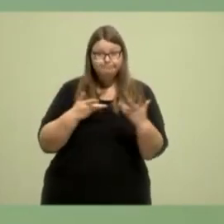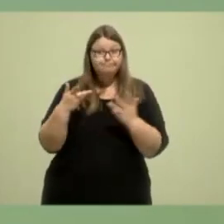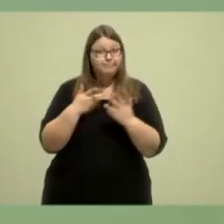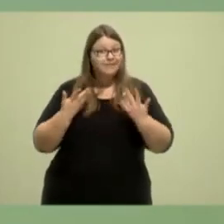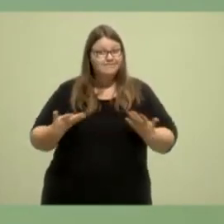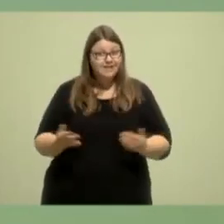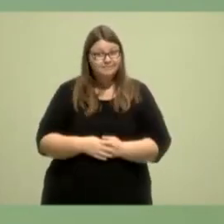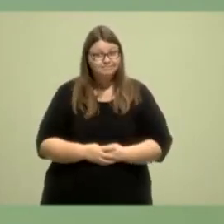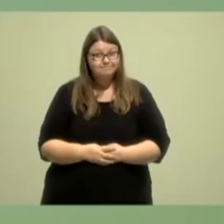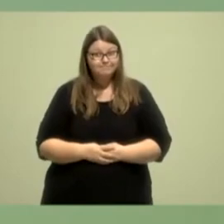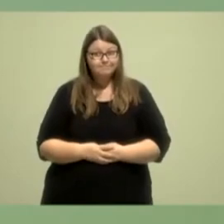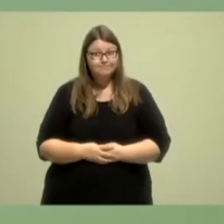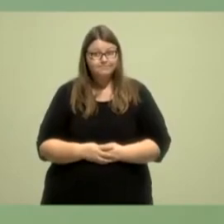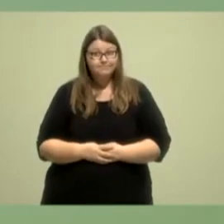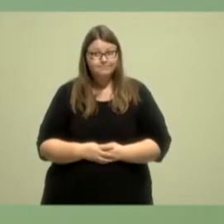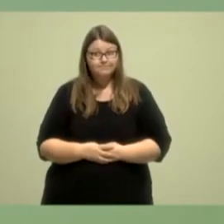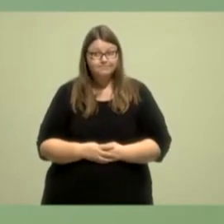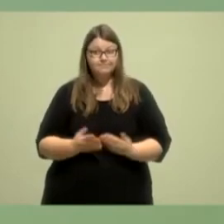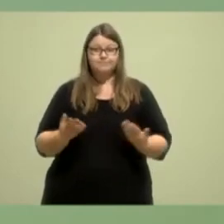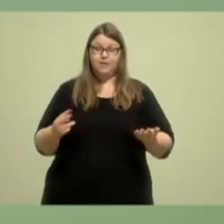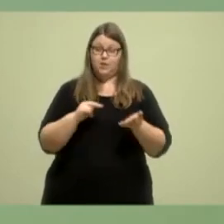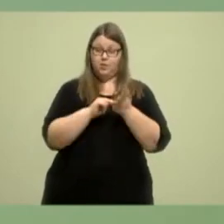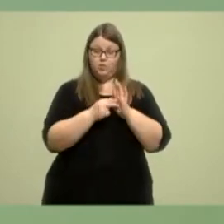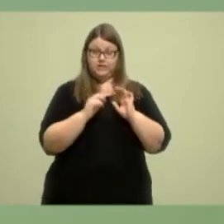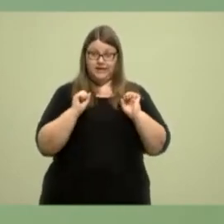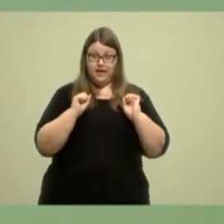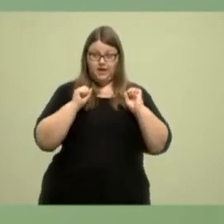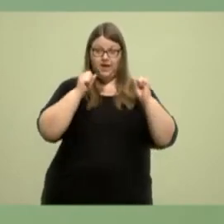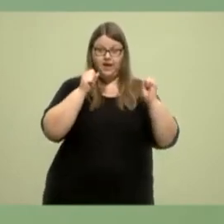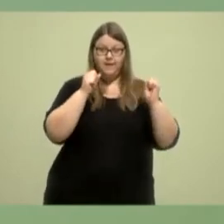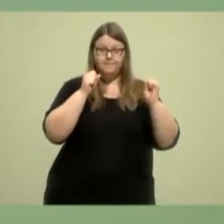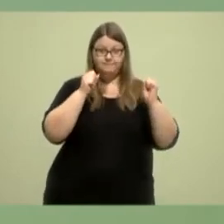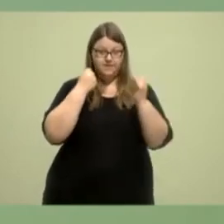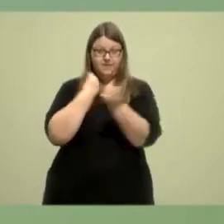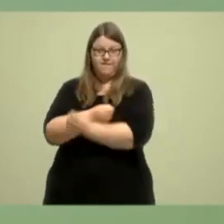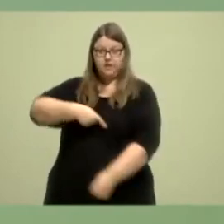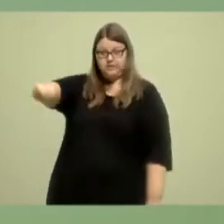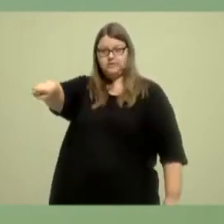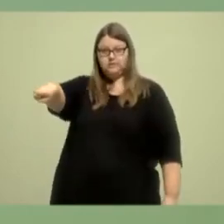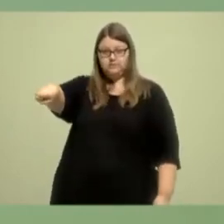war, wer sich politisch engagiert, der landet im Gefängnis.